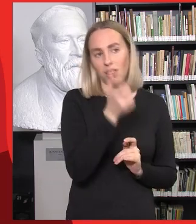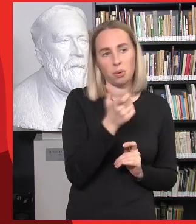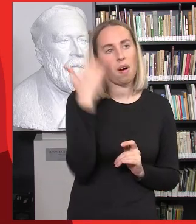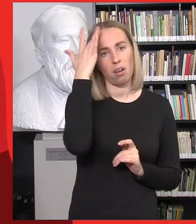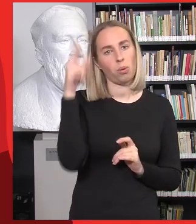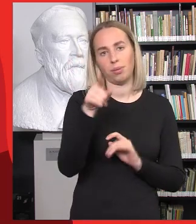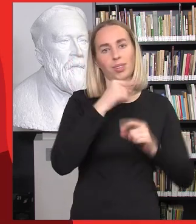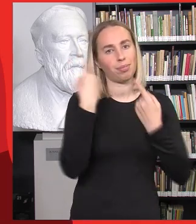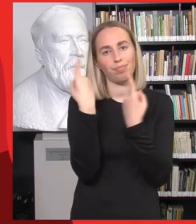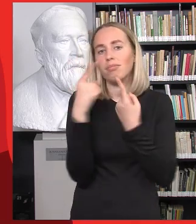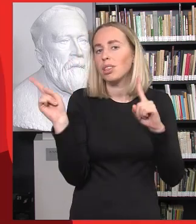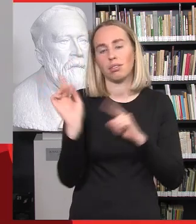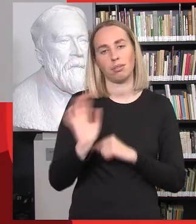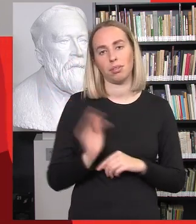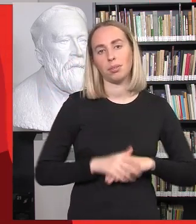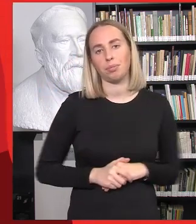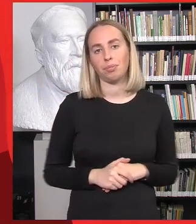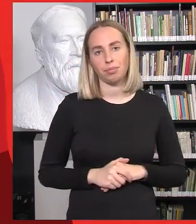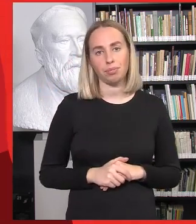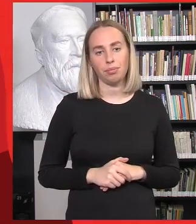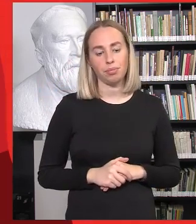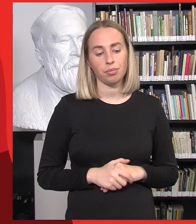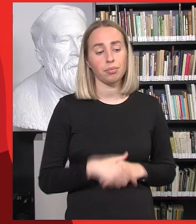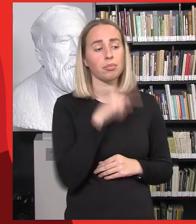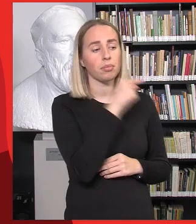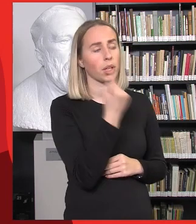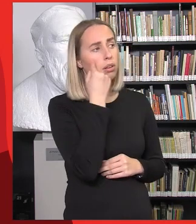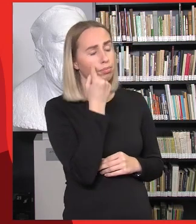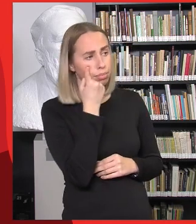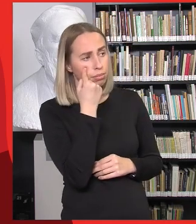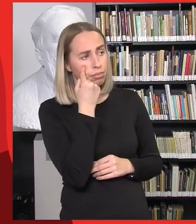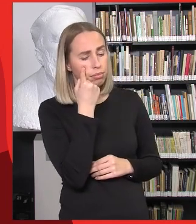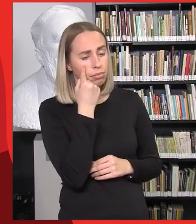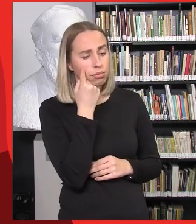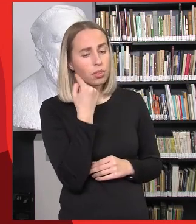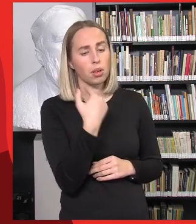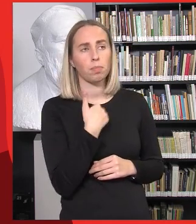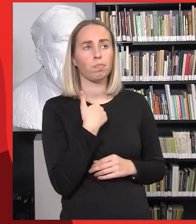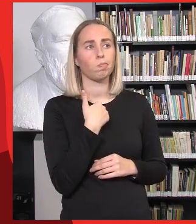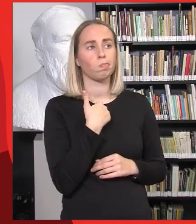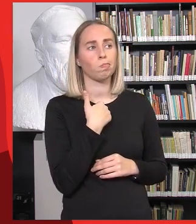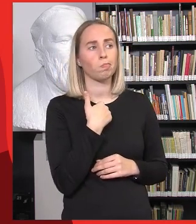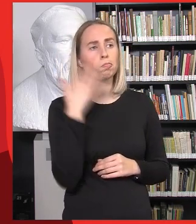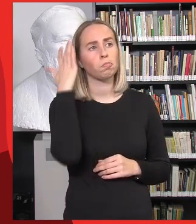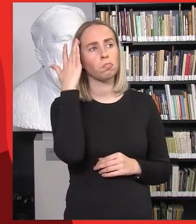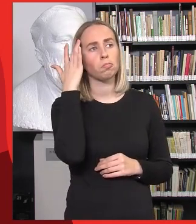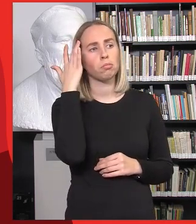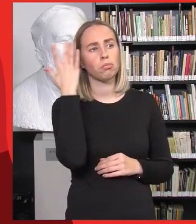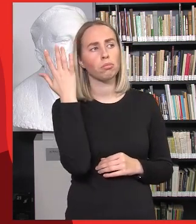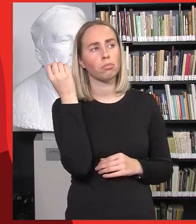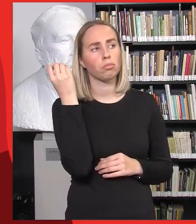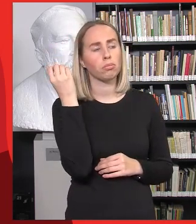labai daug ta situacija. Iš jūsų pastebėjimų taip susidari įspūdis tarsi labai dažnų atvejų,